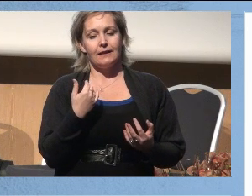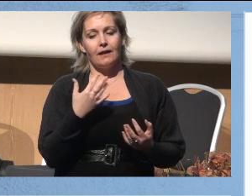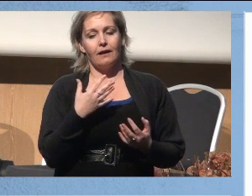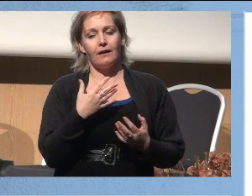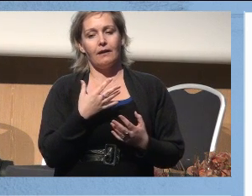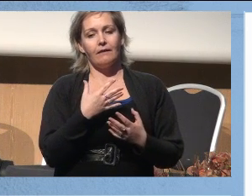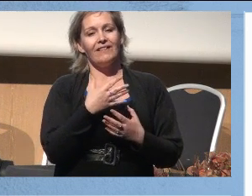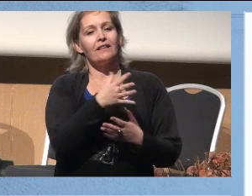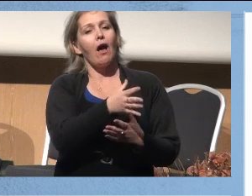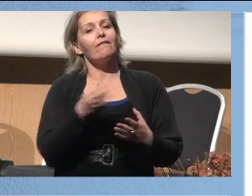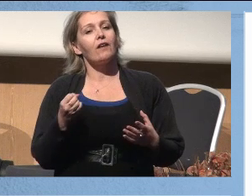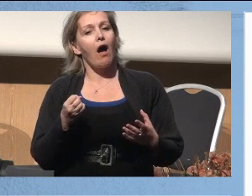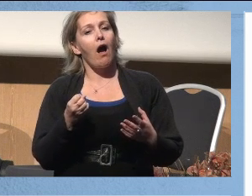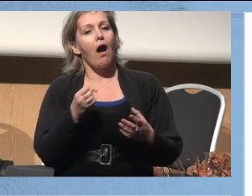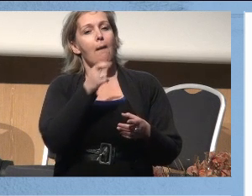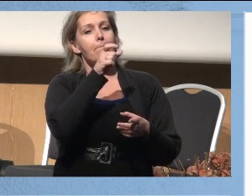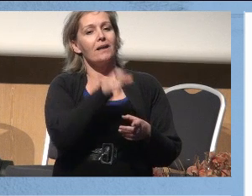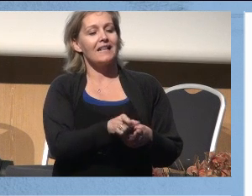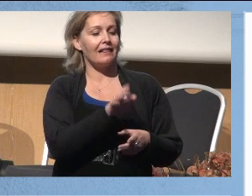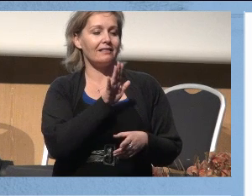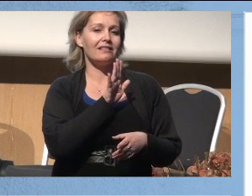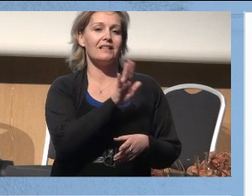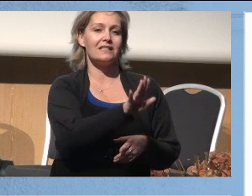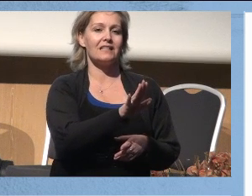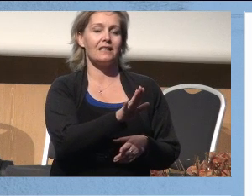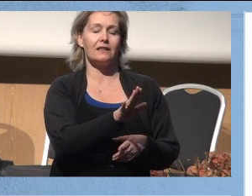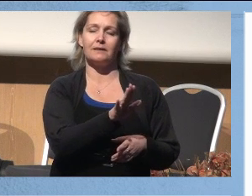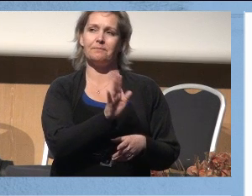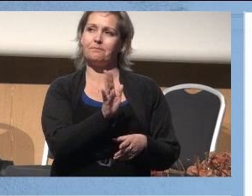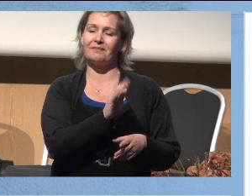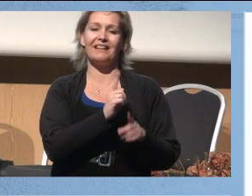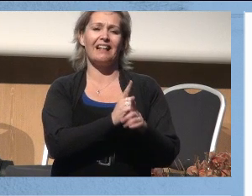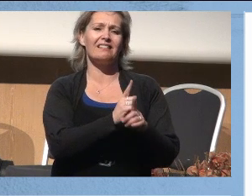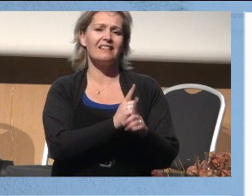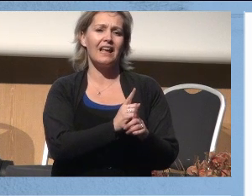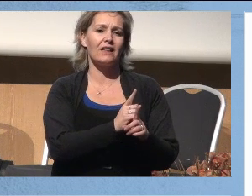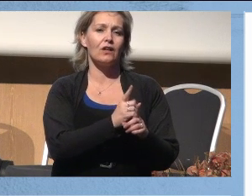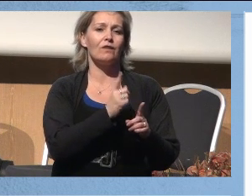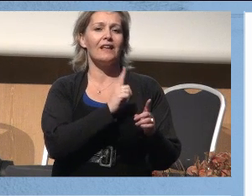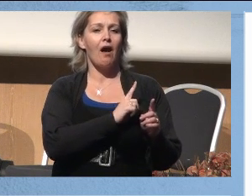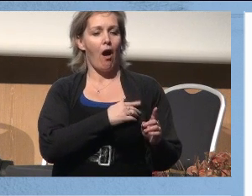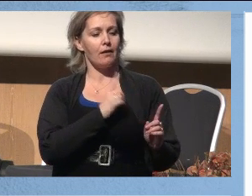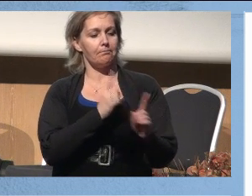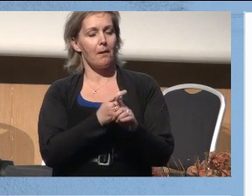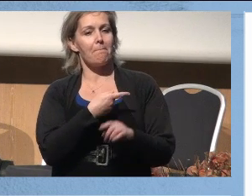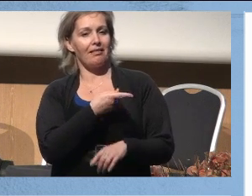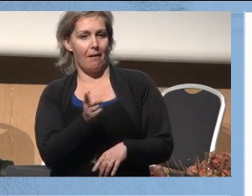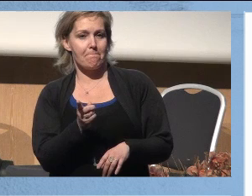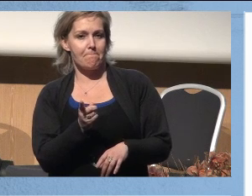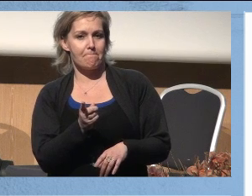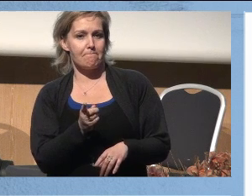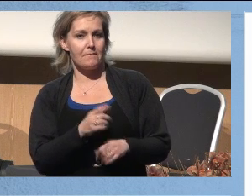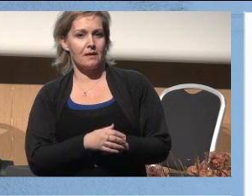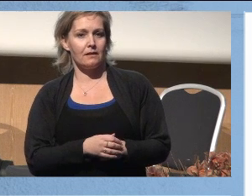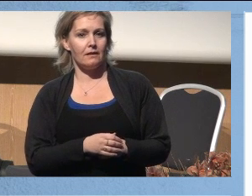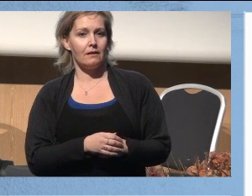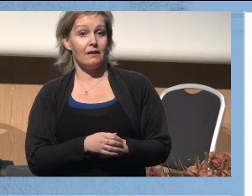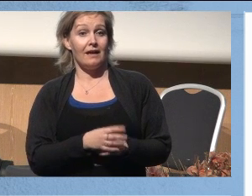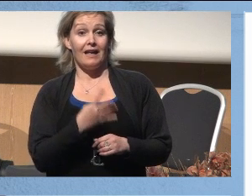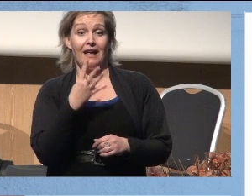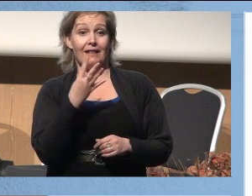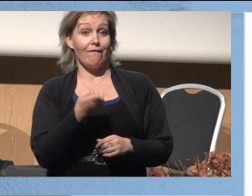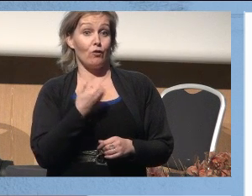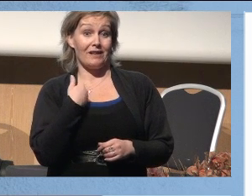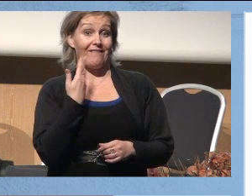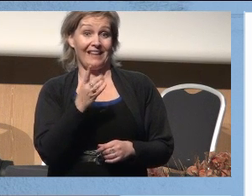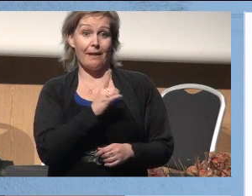fra pasienten, pasientens tegn på identitet, når vi går inn i møte med dem. Det er ikke 40 år siden